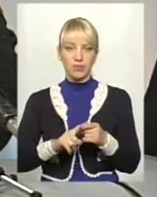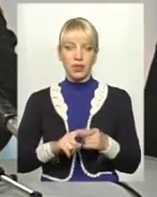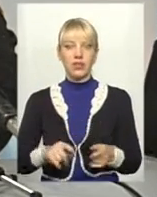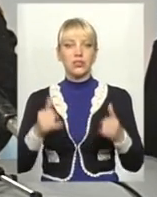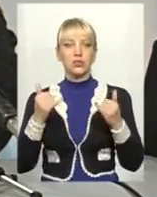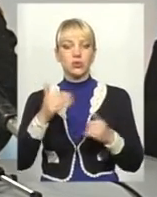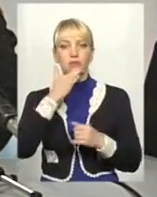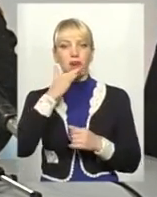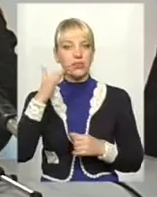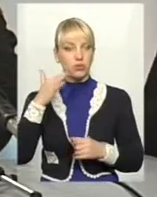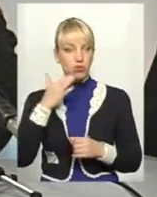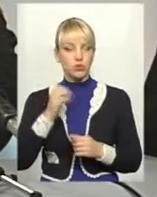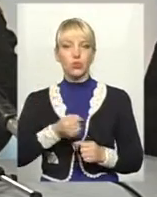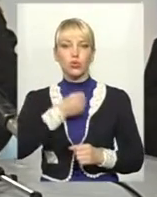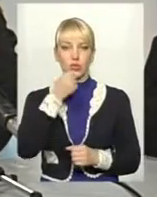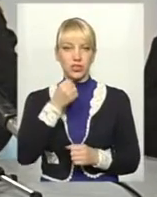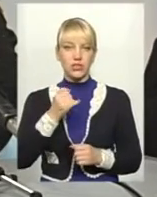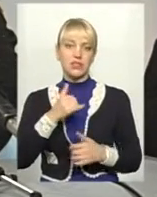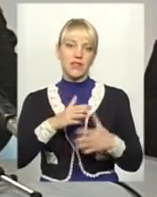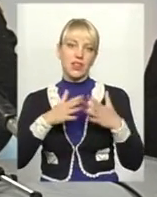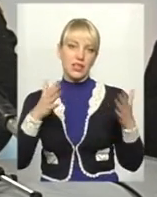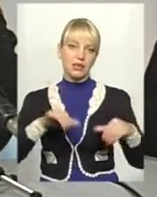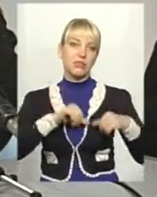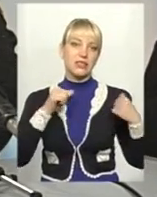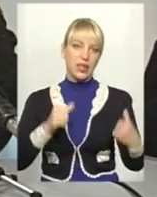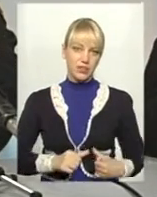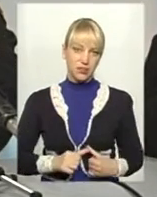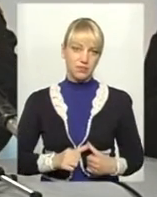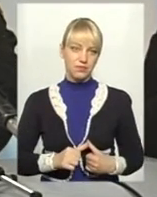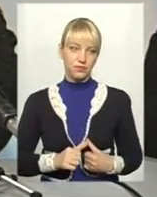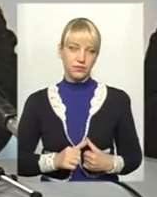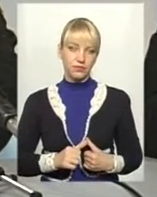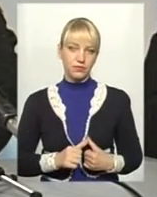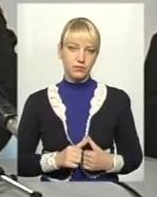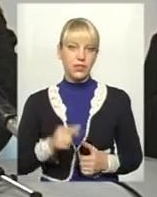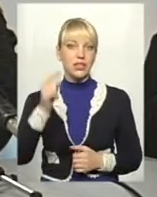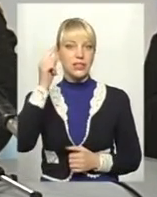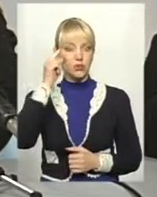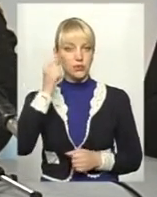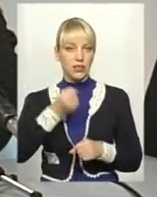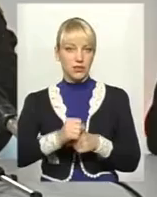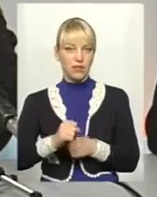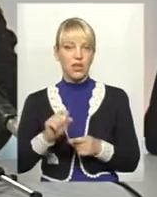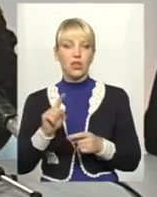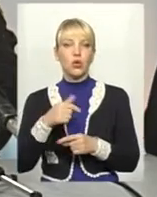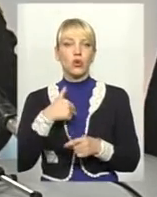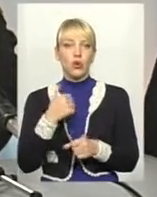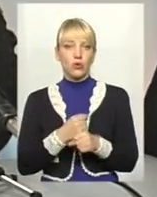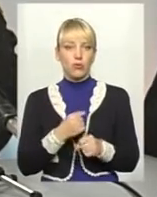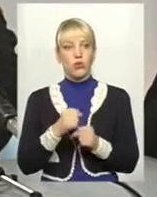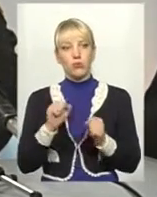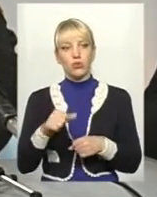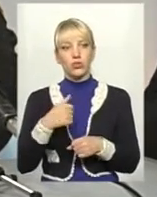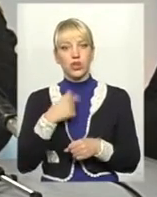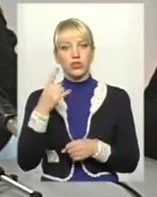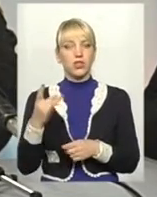багатьох дорослих з великим серцем задумати це заставить. А що я роблю? Може я